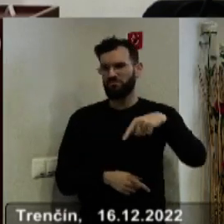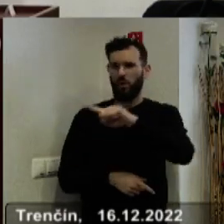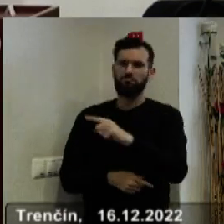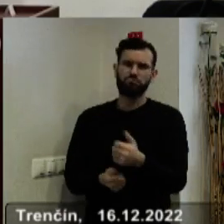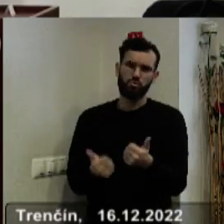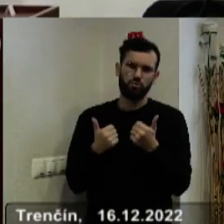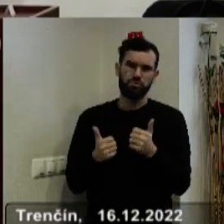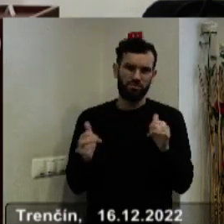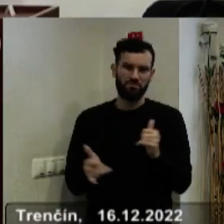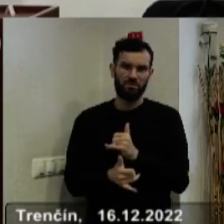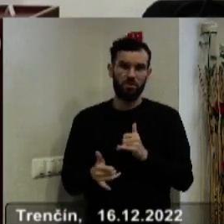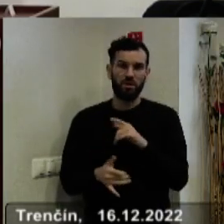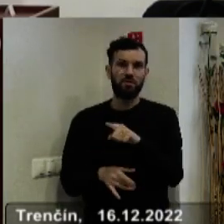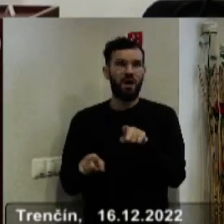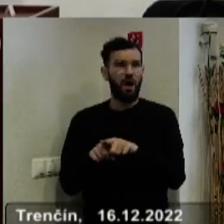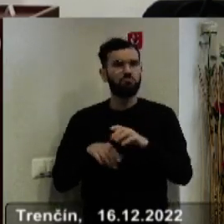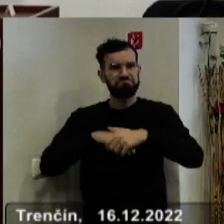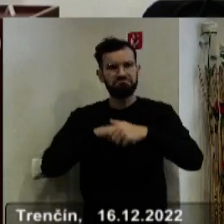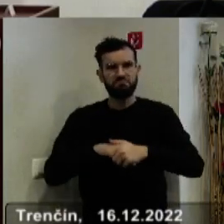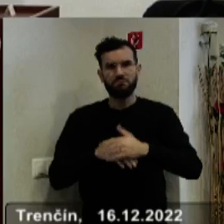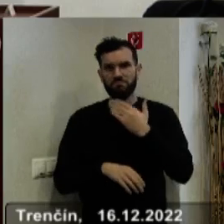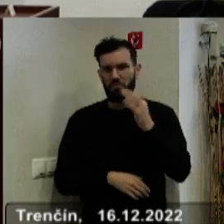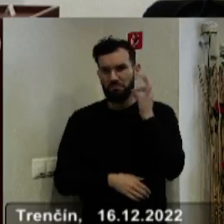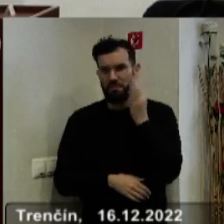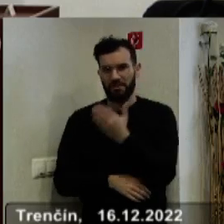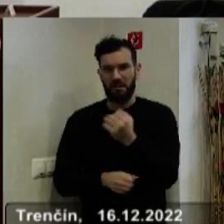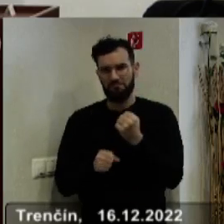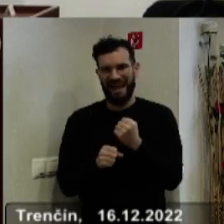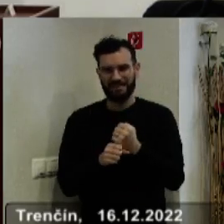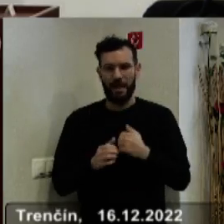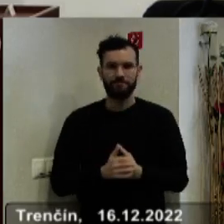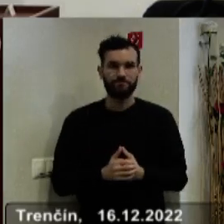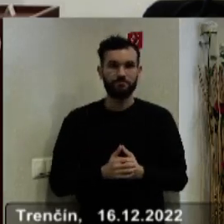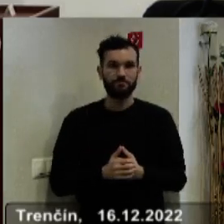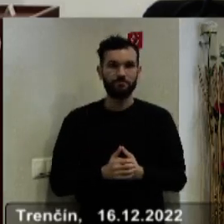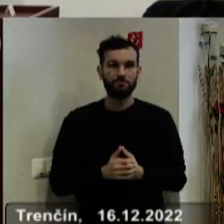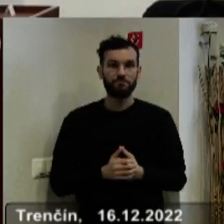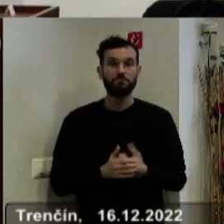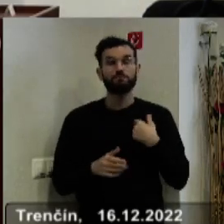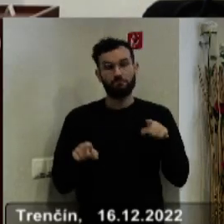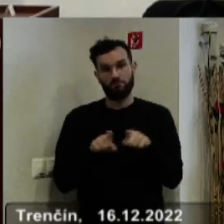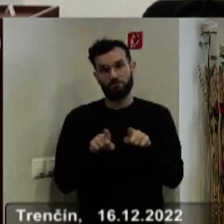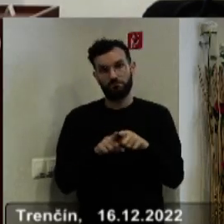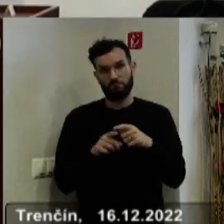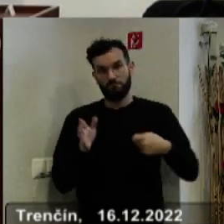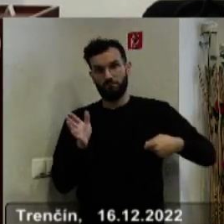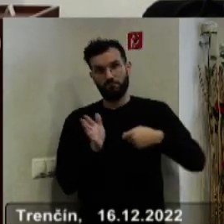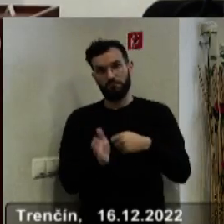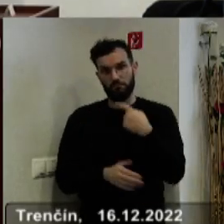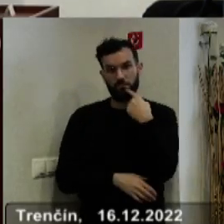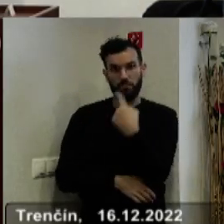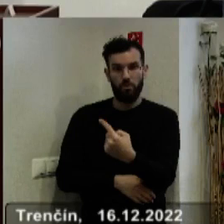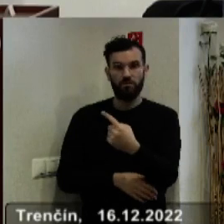a je teda in k čomu, blahožela. Ďakujem. Ďakujem pekne, sa k tomu tiež určite pripájam, pretože